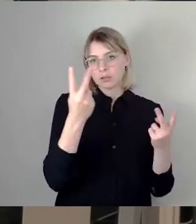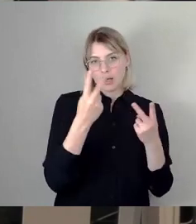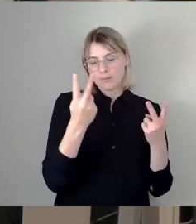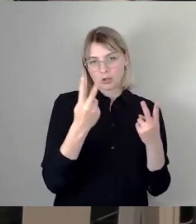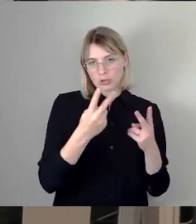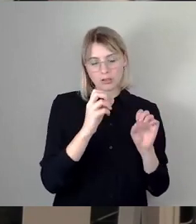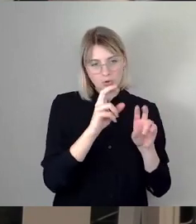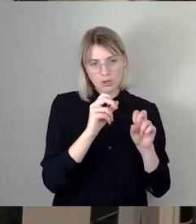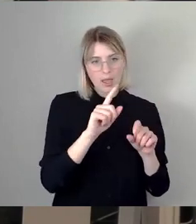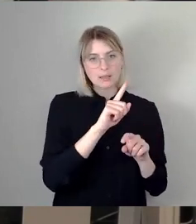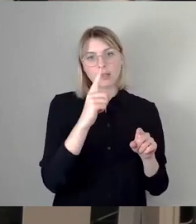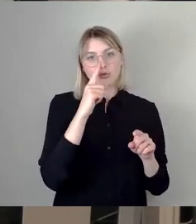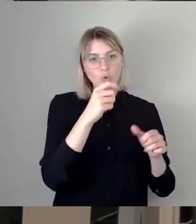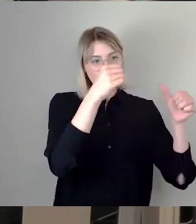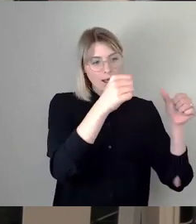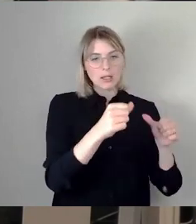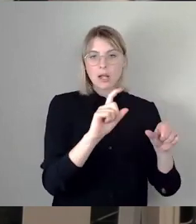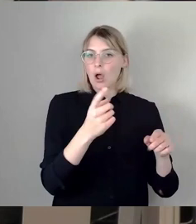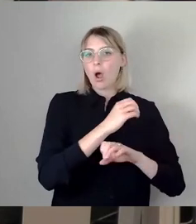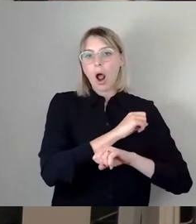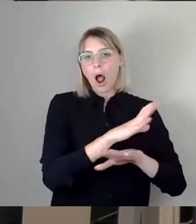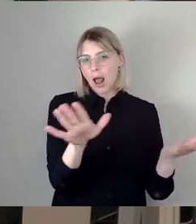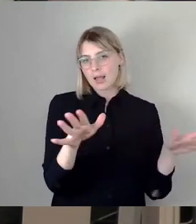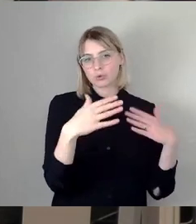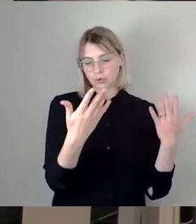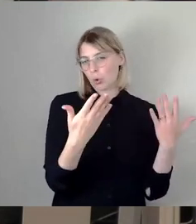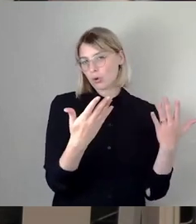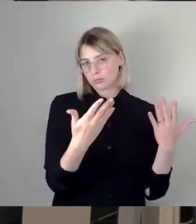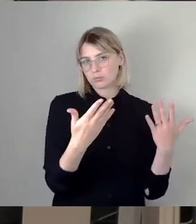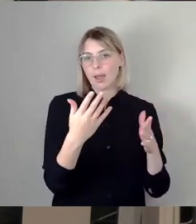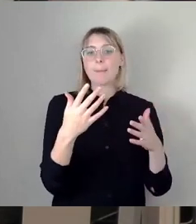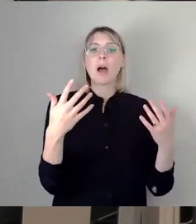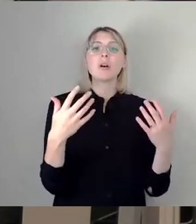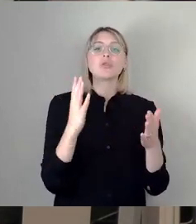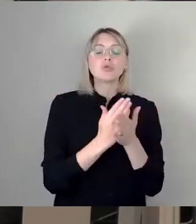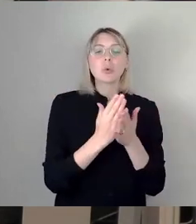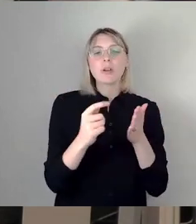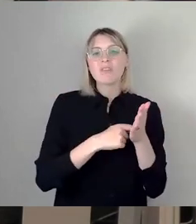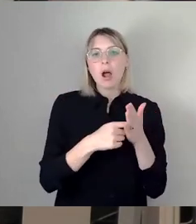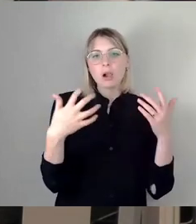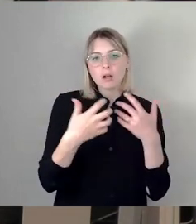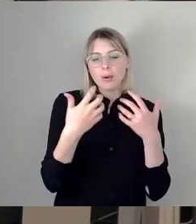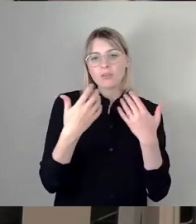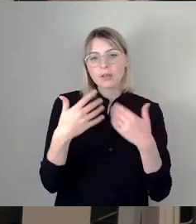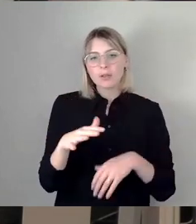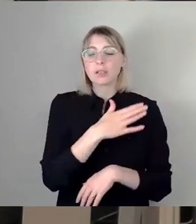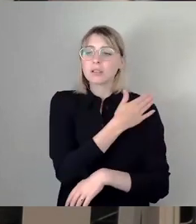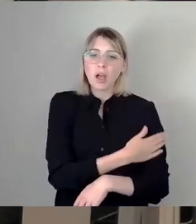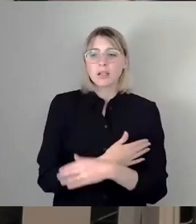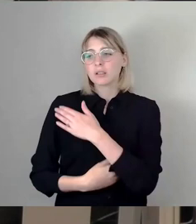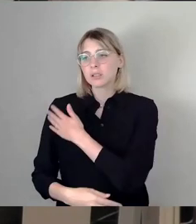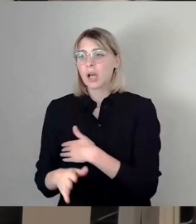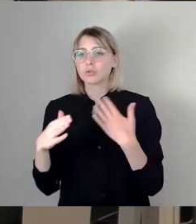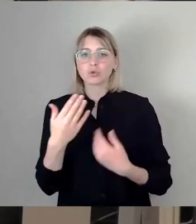Plakatieren, bei allem. Wir haben leider im Wahlkampf sowohl bei der einen Seite wie auch bei anderen Seiten Gewalt erlebt